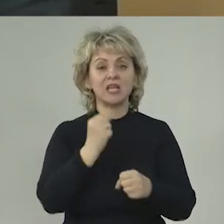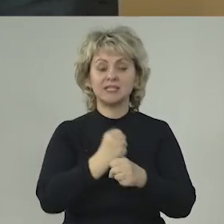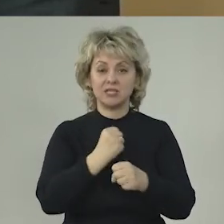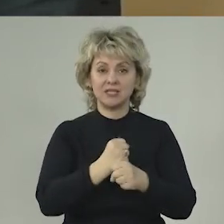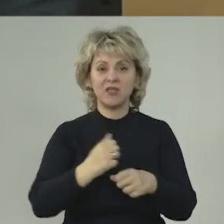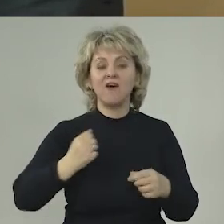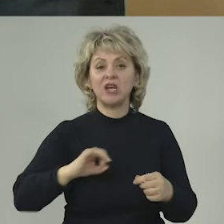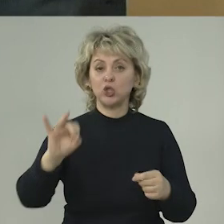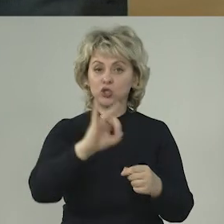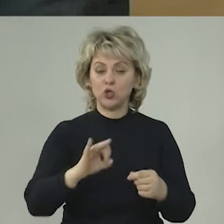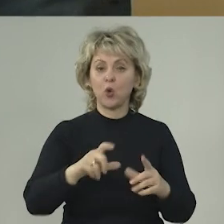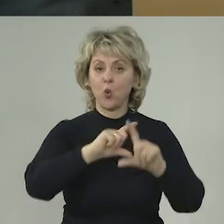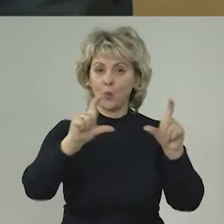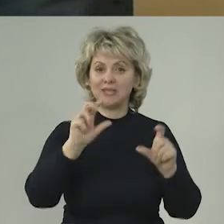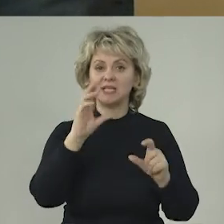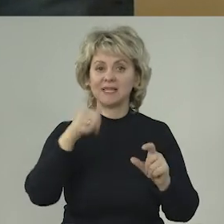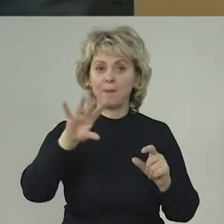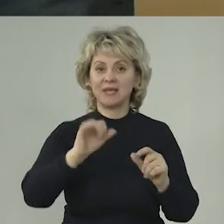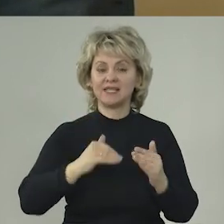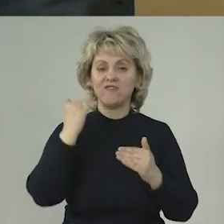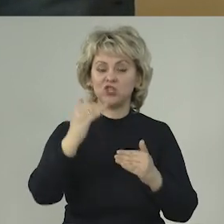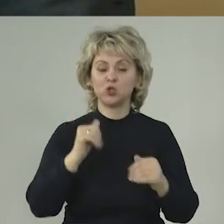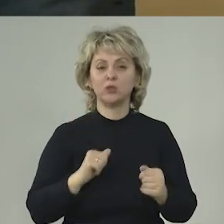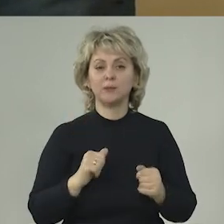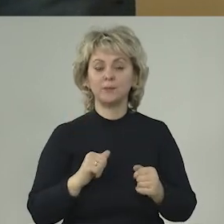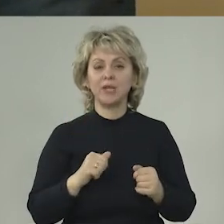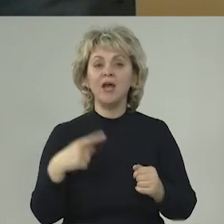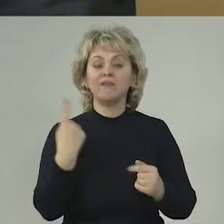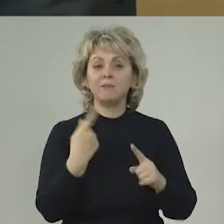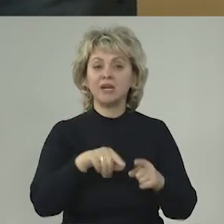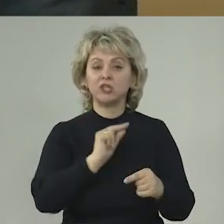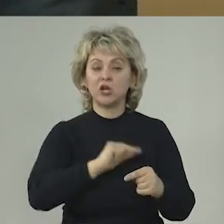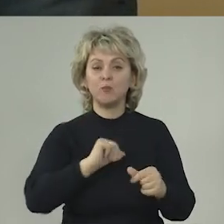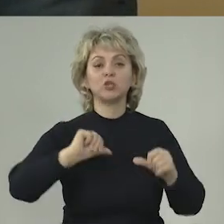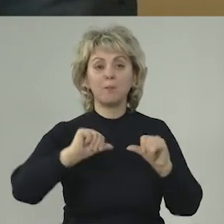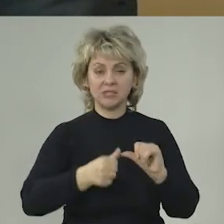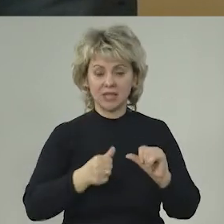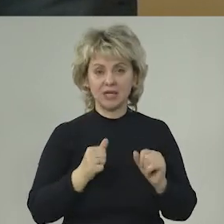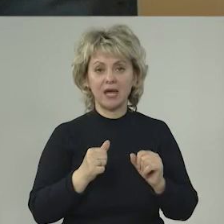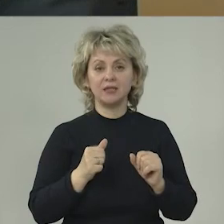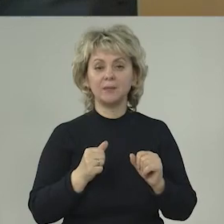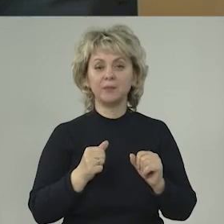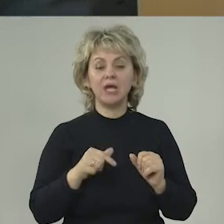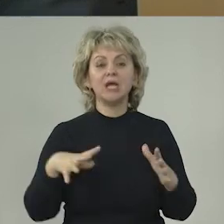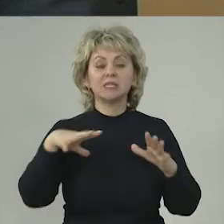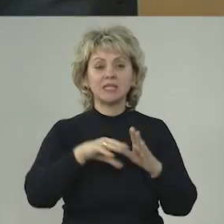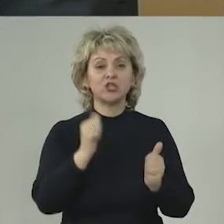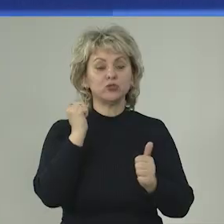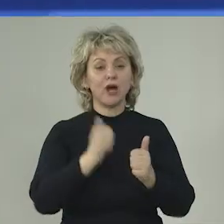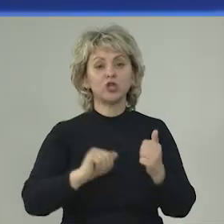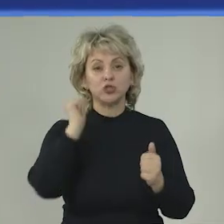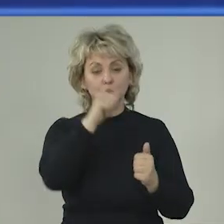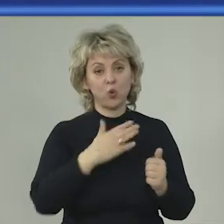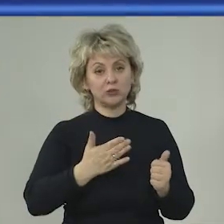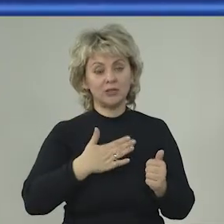над созданием военно-исторического комплекса «Собекский высот». – Ну, во-первых, эта работа тоже постоянная, значит, и